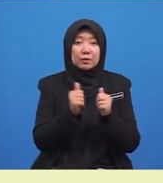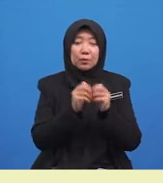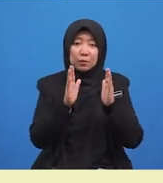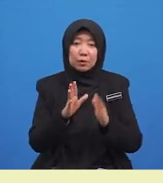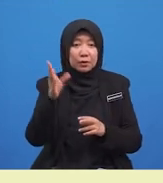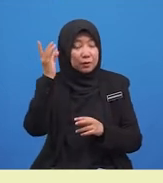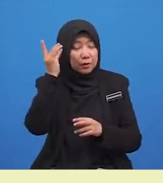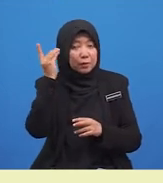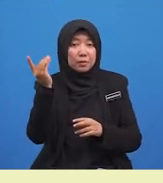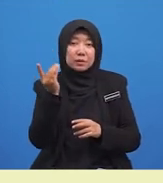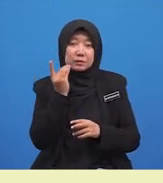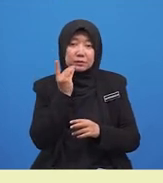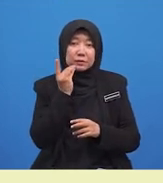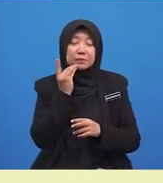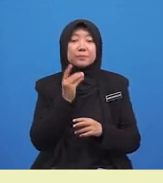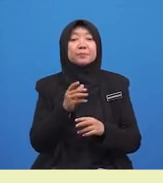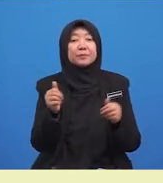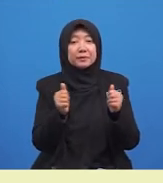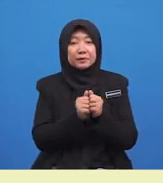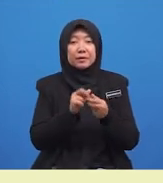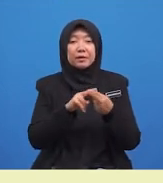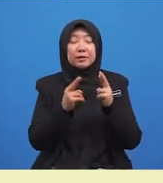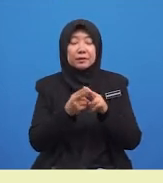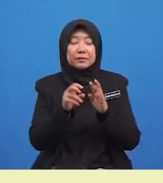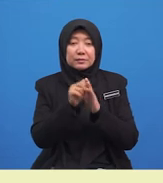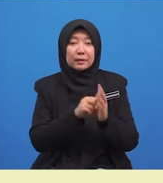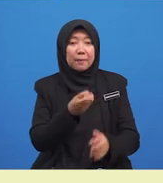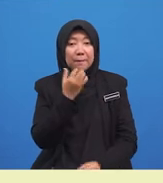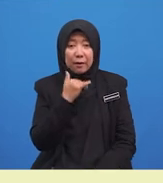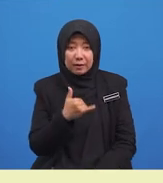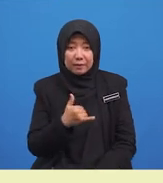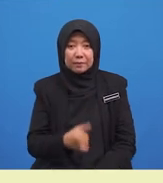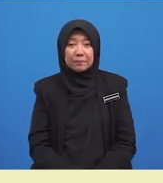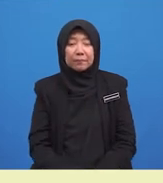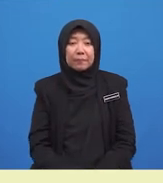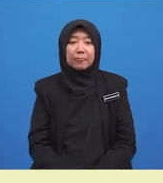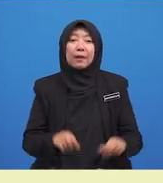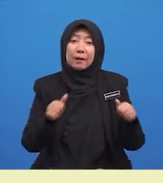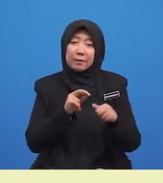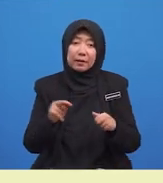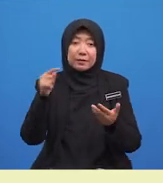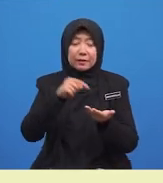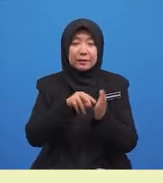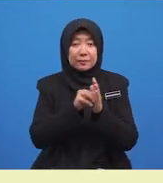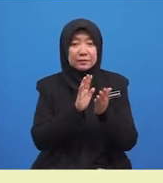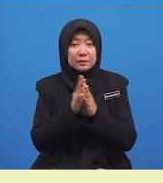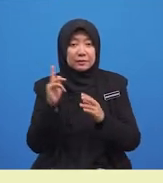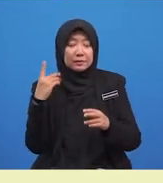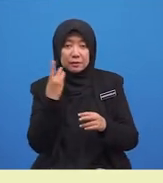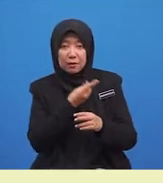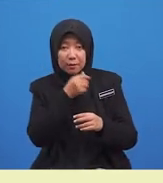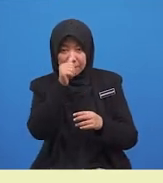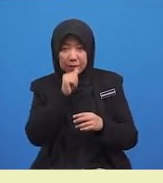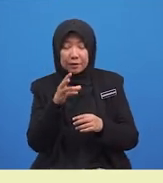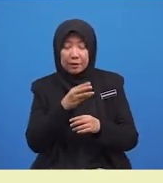orang dewasa, malah dengan rakan sebaya. Amalan ini menjadikan kita sabar